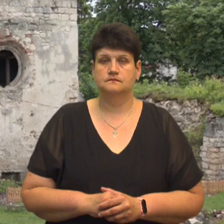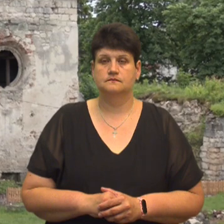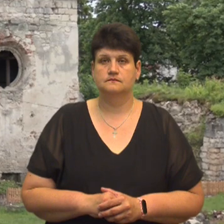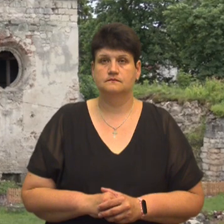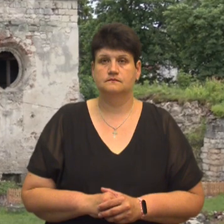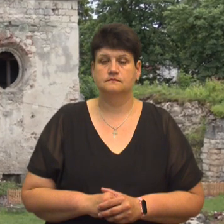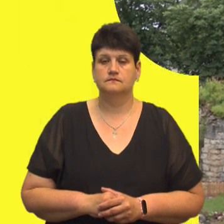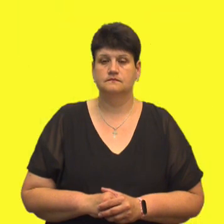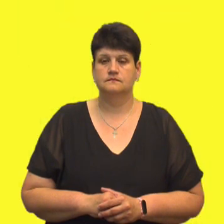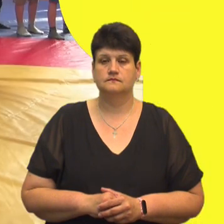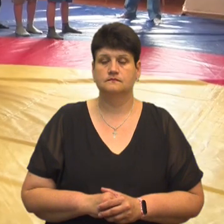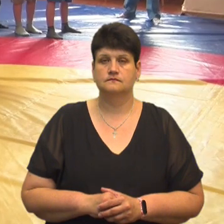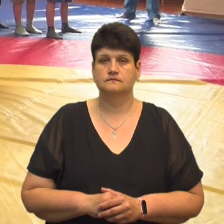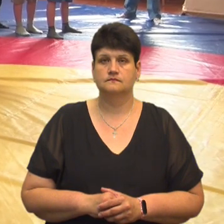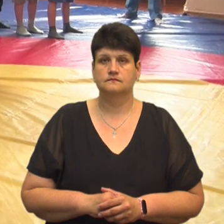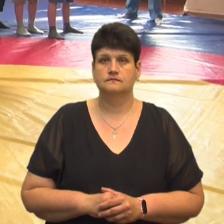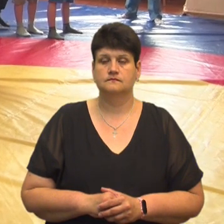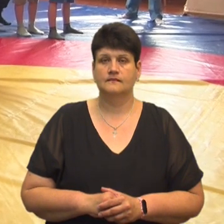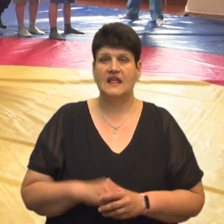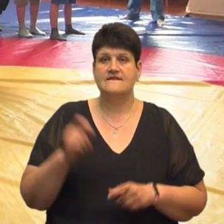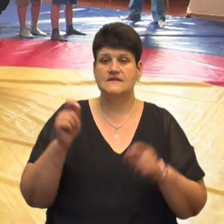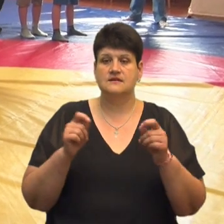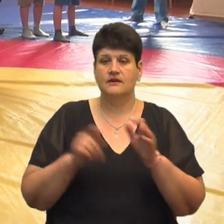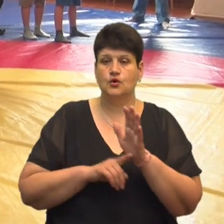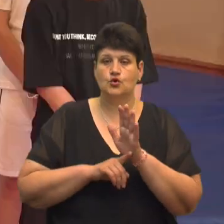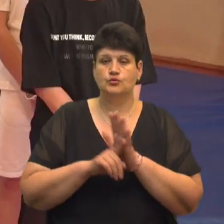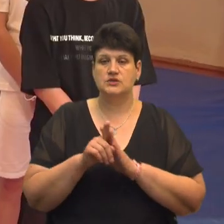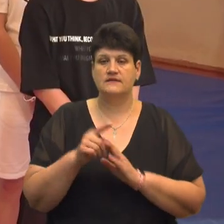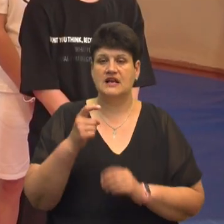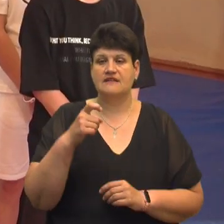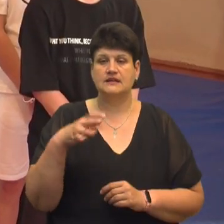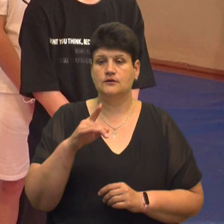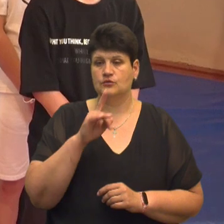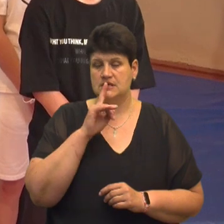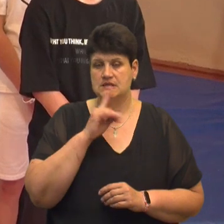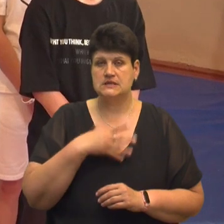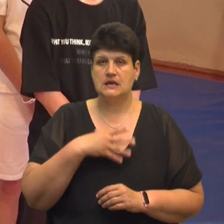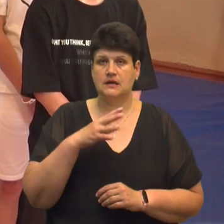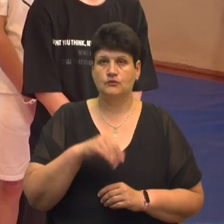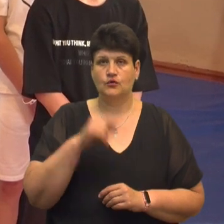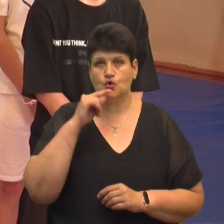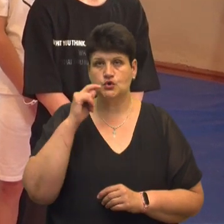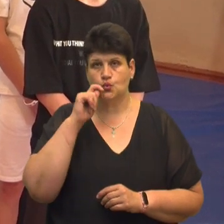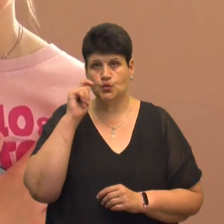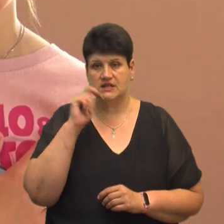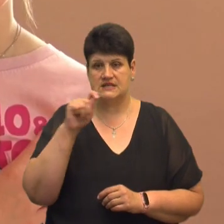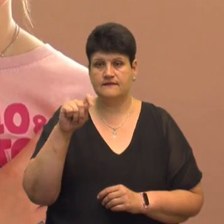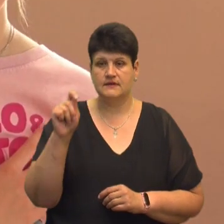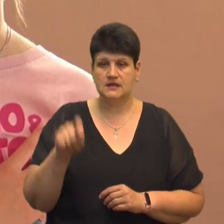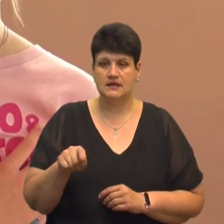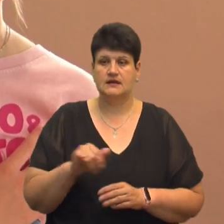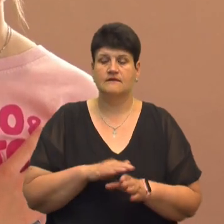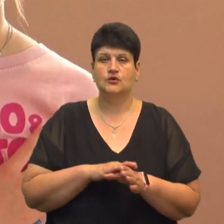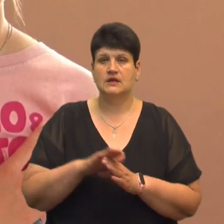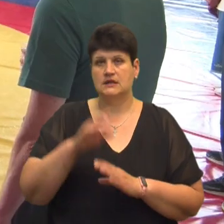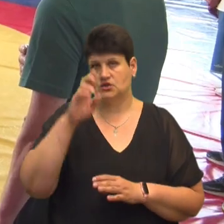Тернопільщина. Фестиваль розпочався з хвилини мовчання за загиблими у російсько-українській війні та виконання